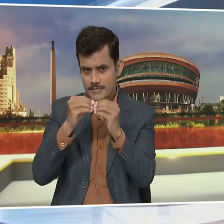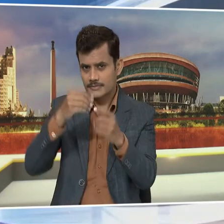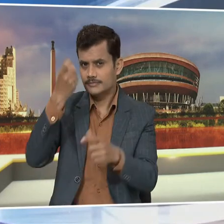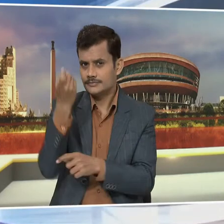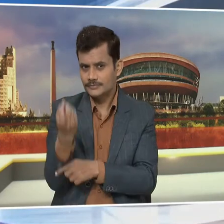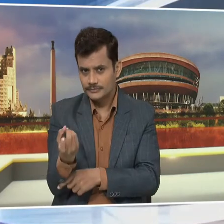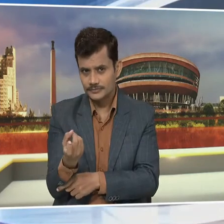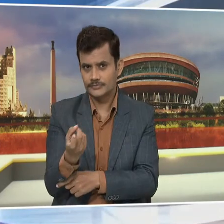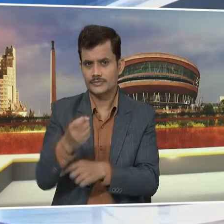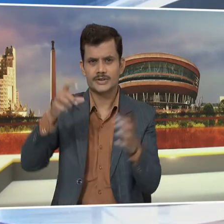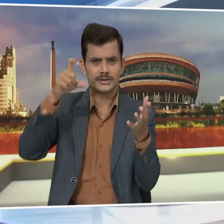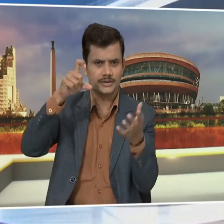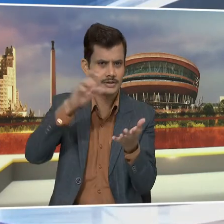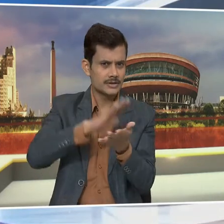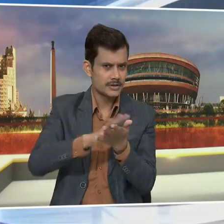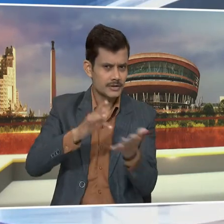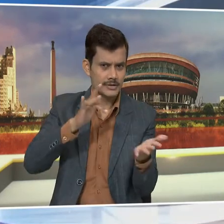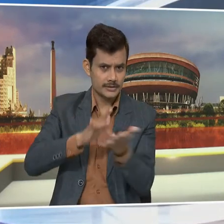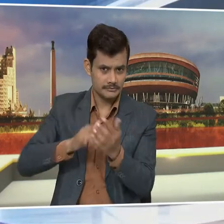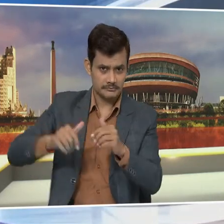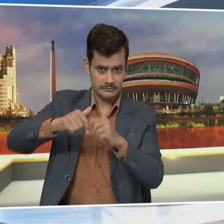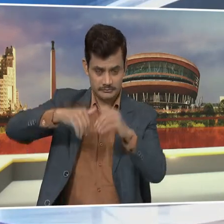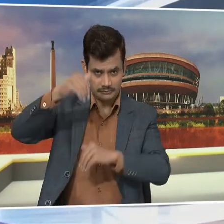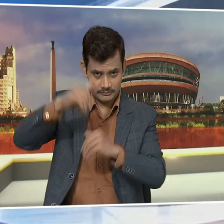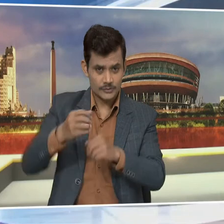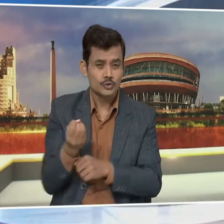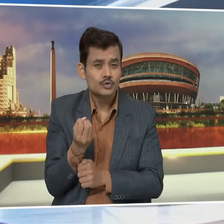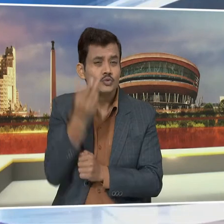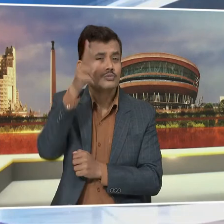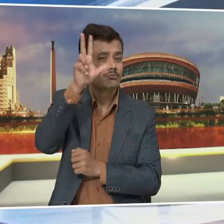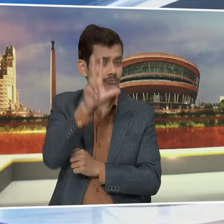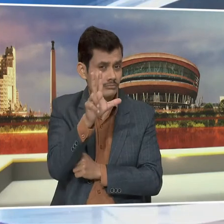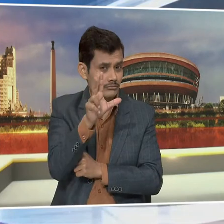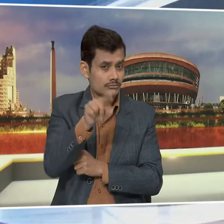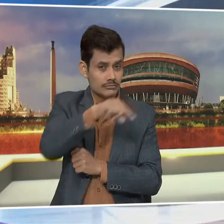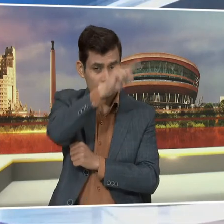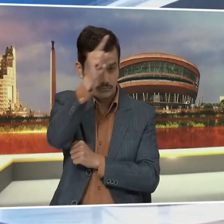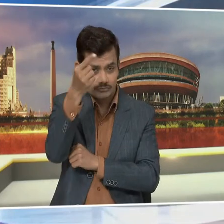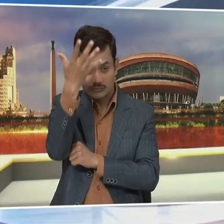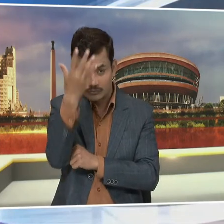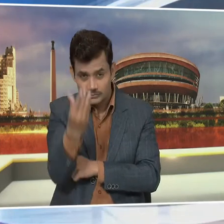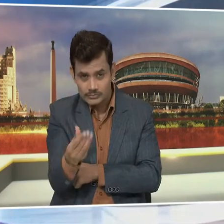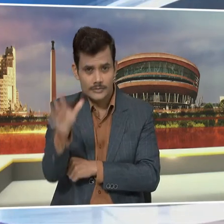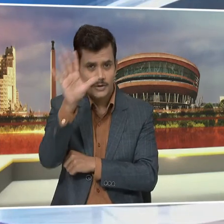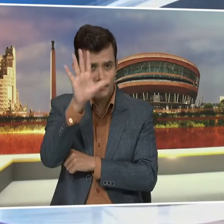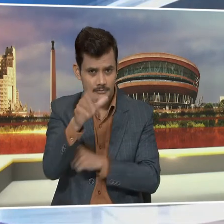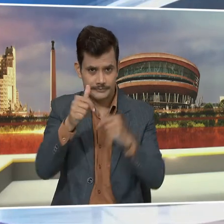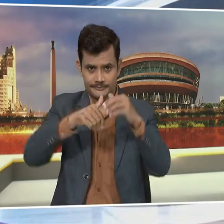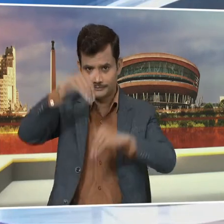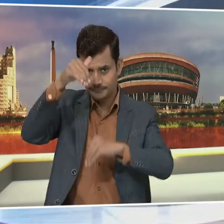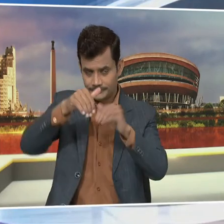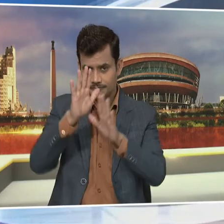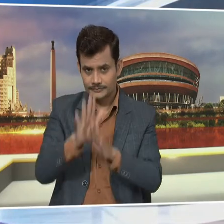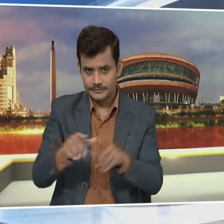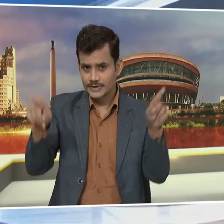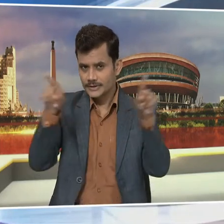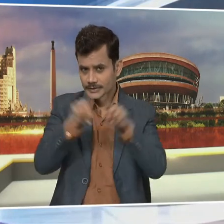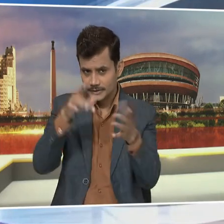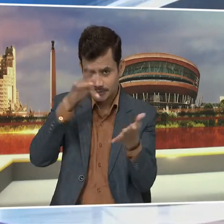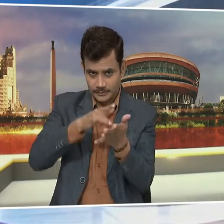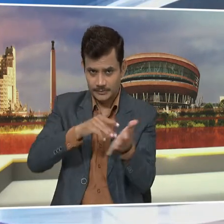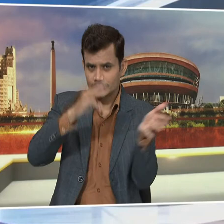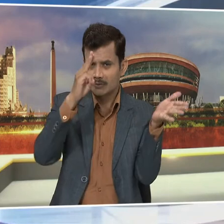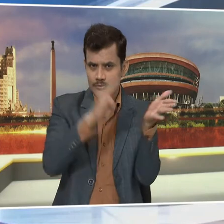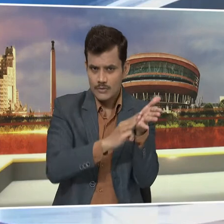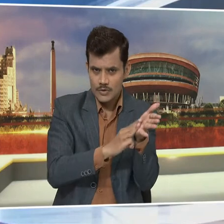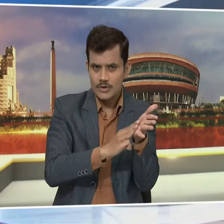जगदलपुर और चित्रकोड विधानसभा क्षेत्रों में सुभा 8 बजे से शाम 5 बजे तक मतदान होगा वही मोहला